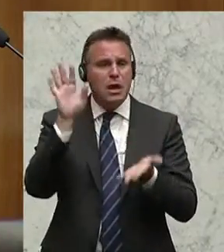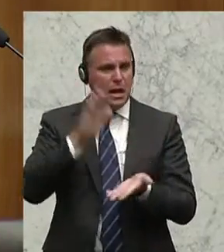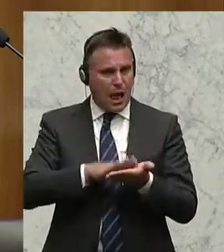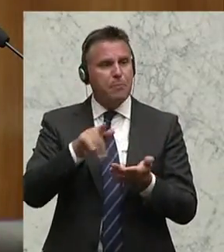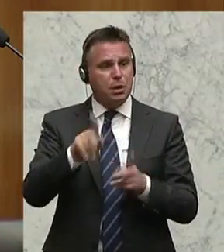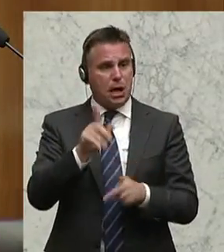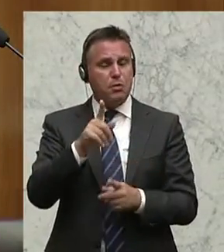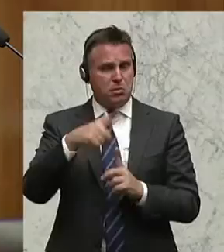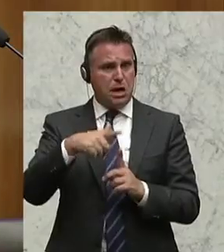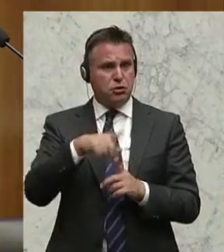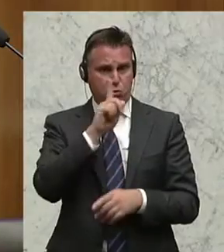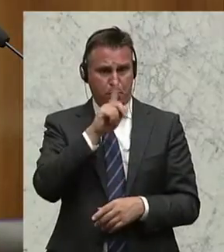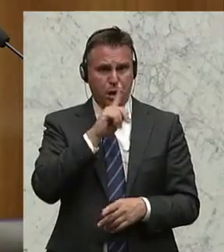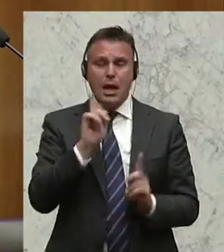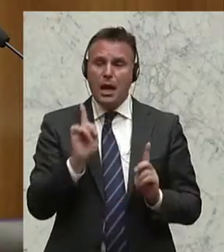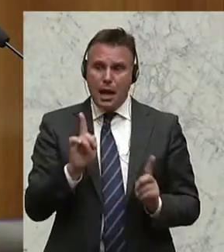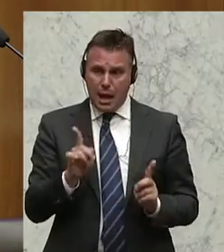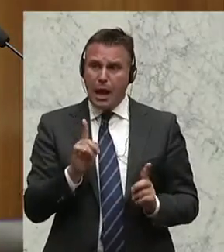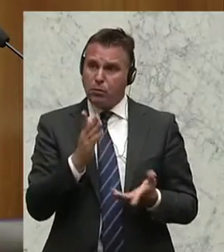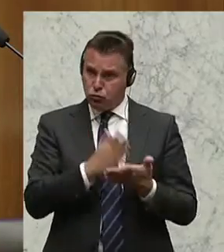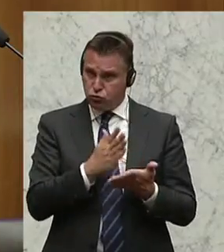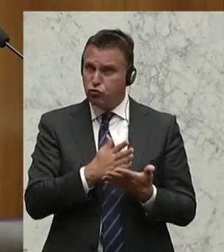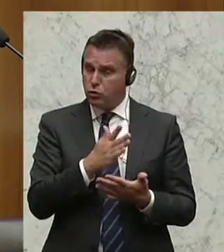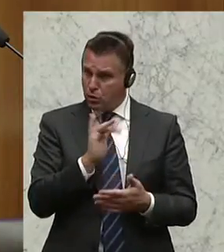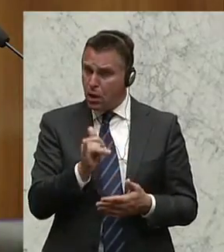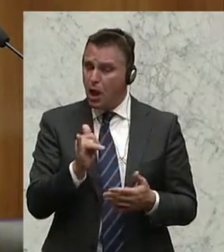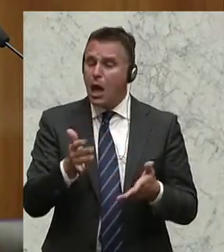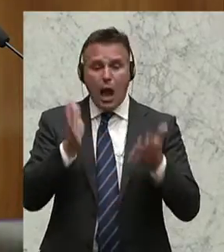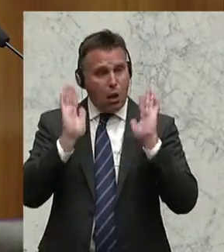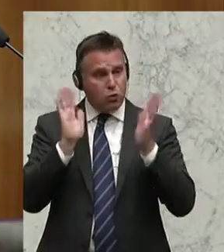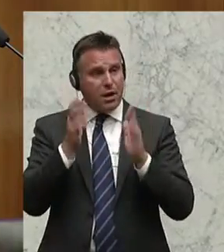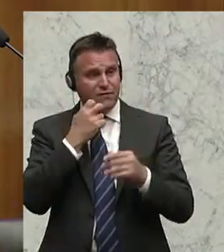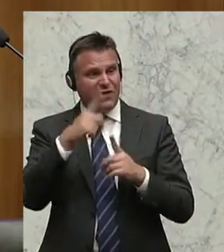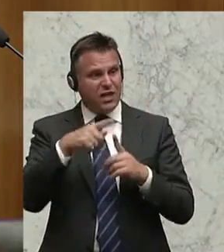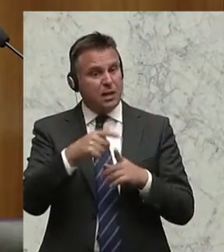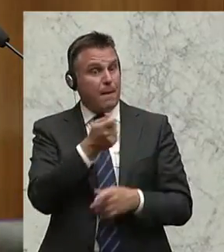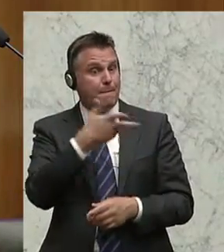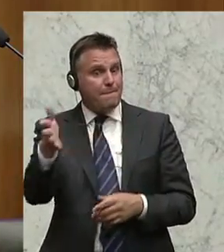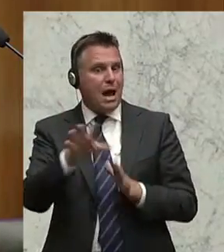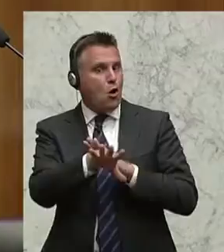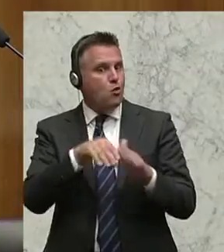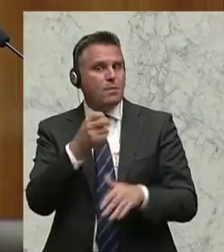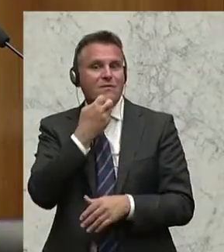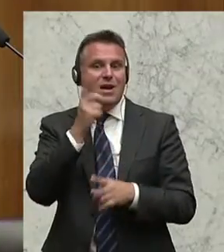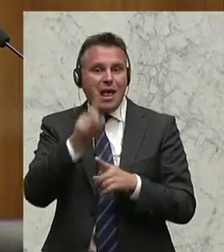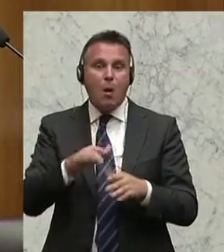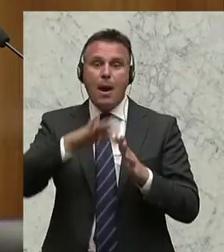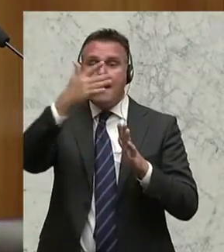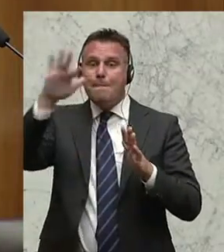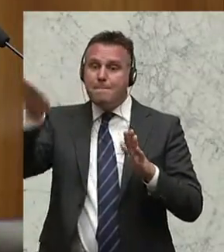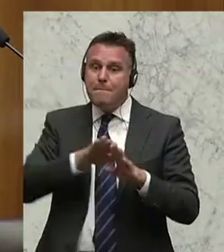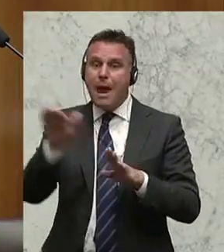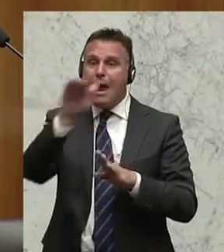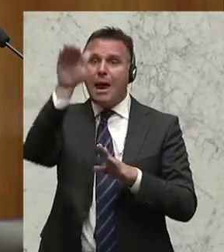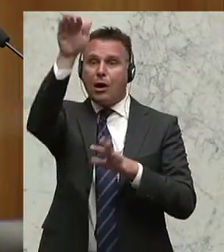Was war aber? Na ja, es gibt schon Interesse, dass auf Autobahnen getestet wird. Ich habe schon gehört, dass einzelne Unternehmen gerne auf Bergstraßen testen wollen.